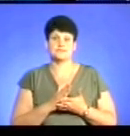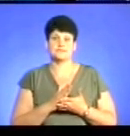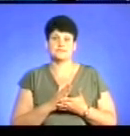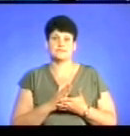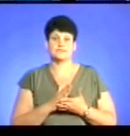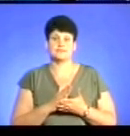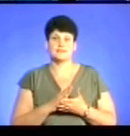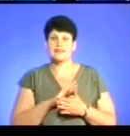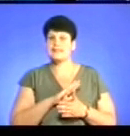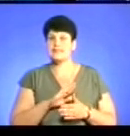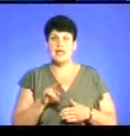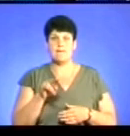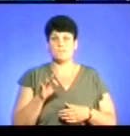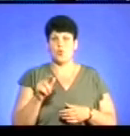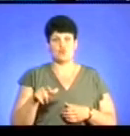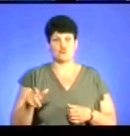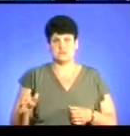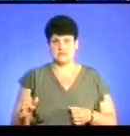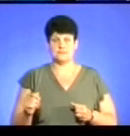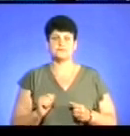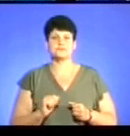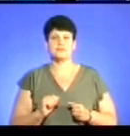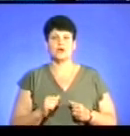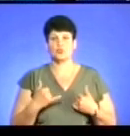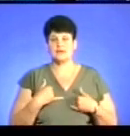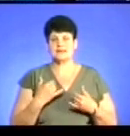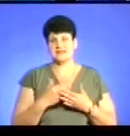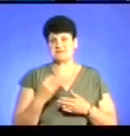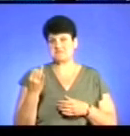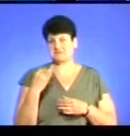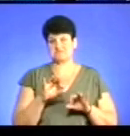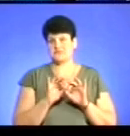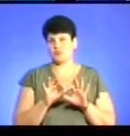це є неполюцьке зовсім. В нас є також один цікавий коментар